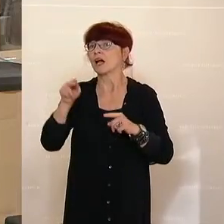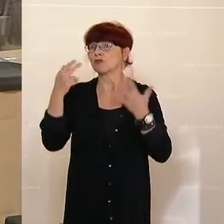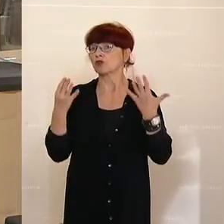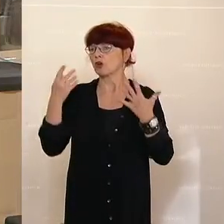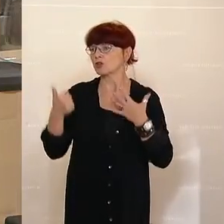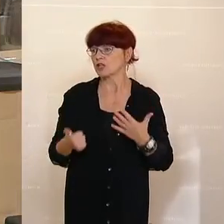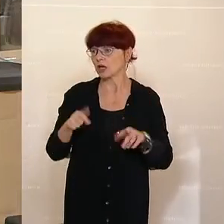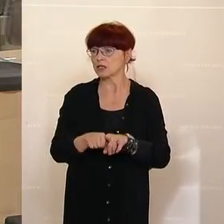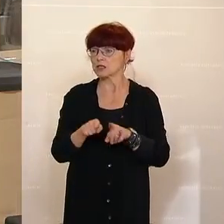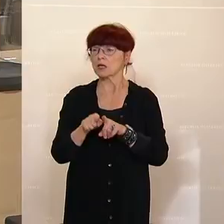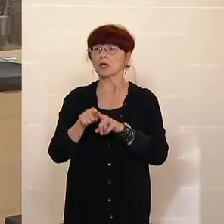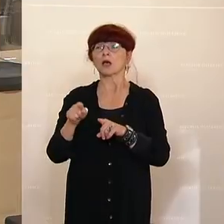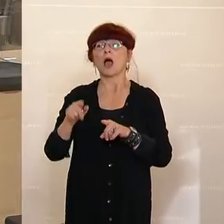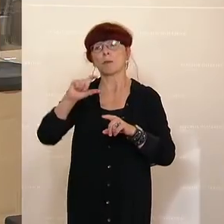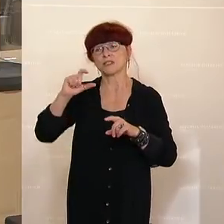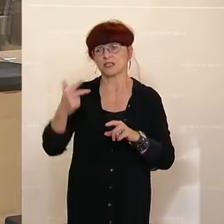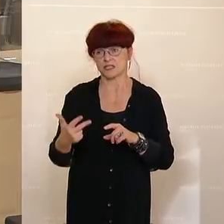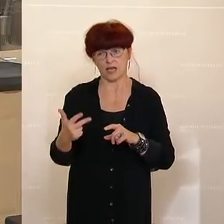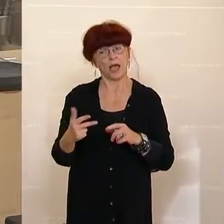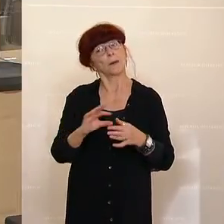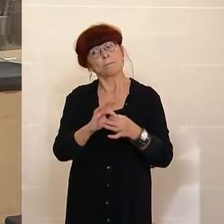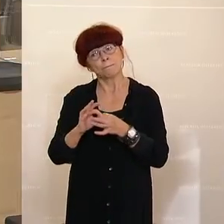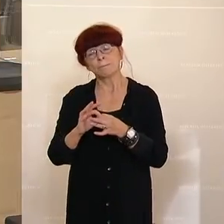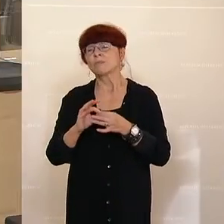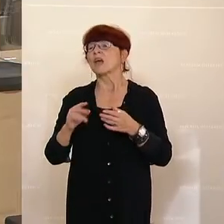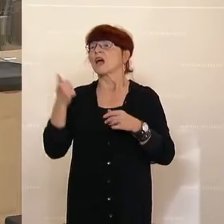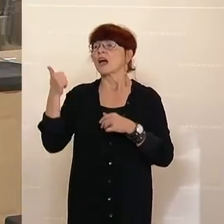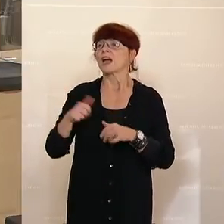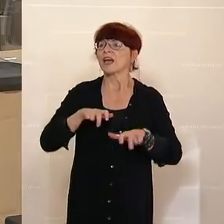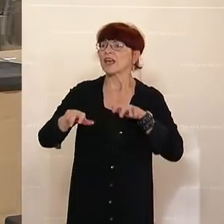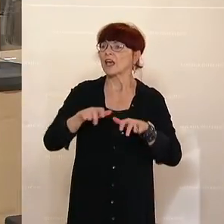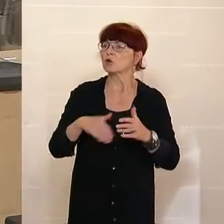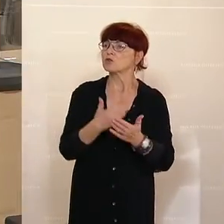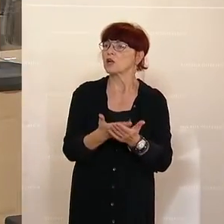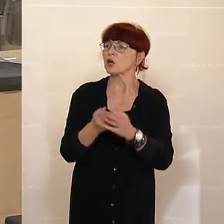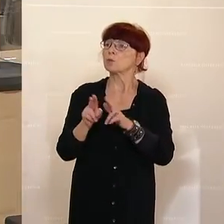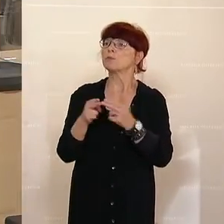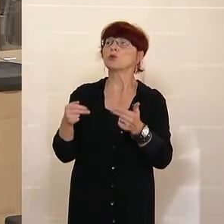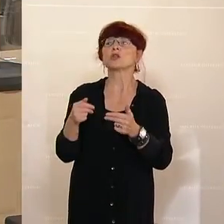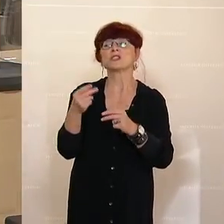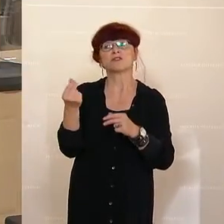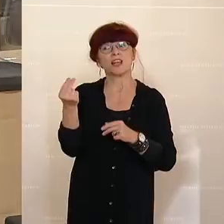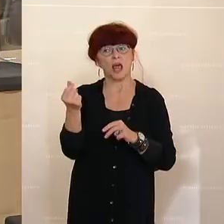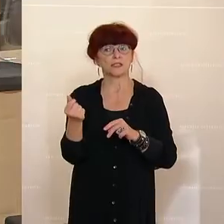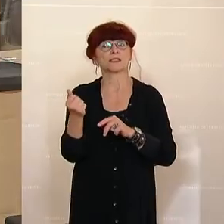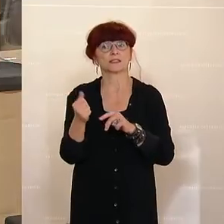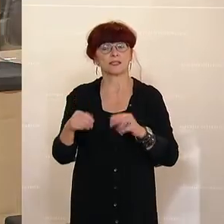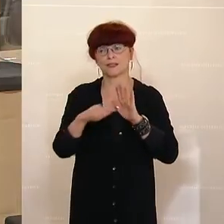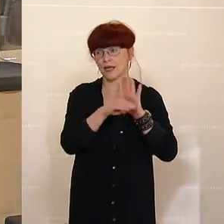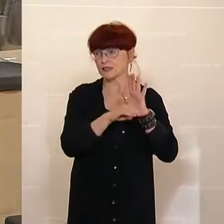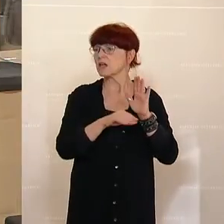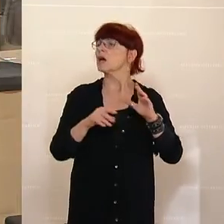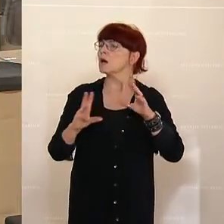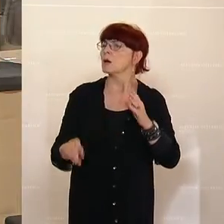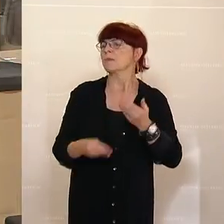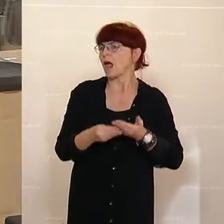können uns darauf einstellen, dass die heutige erste Debatte nach der Budget-Rede auch vom politischen